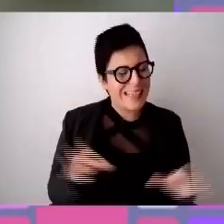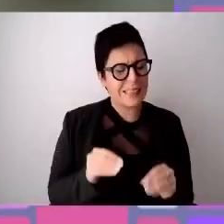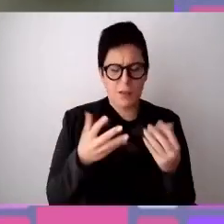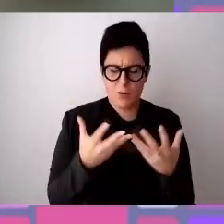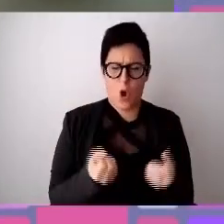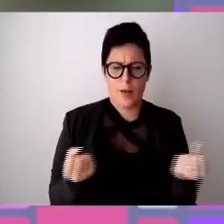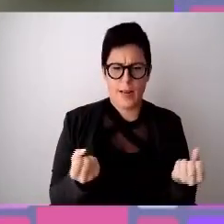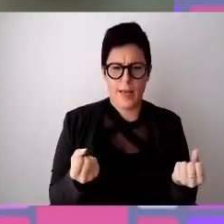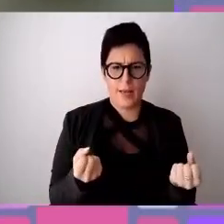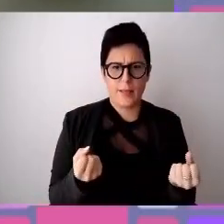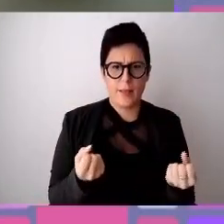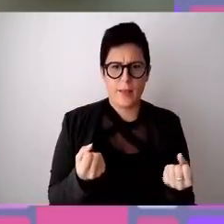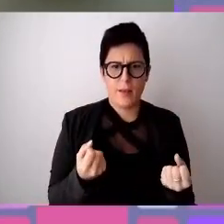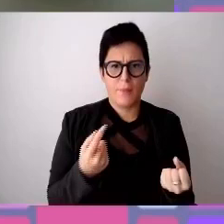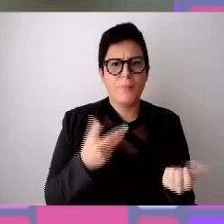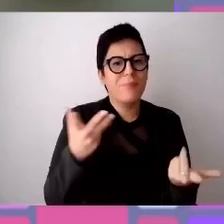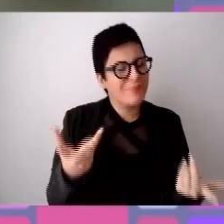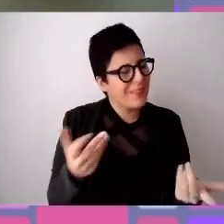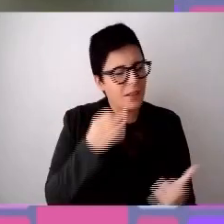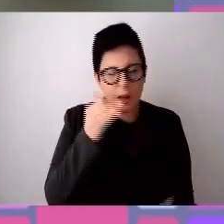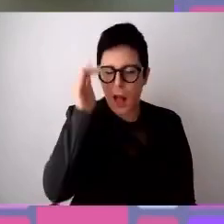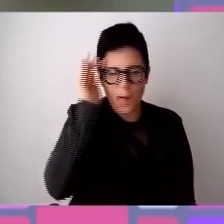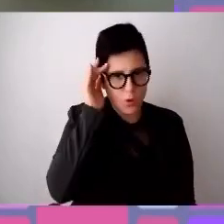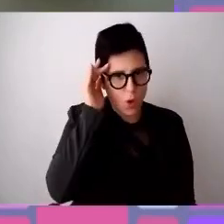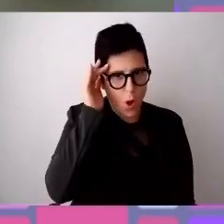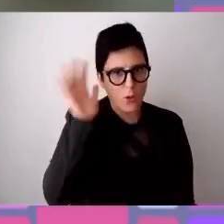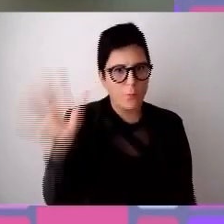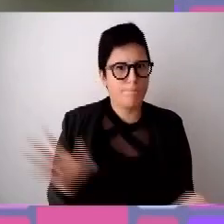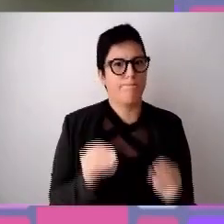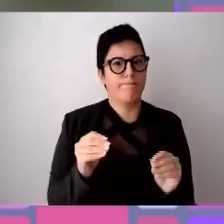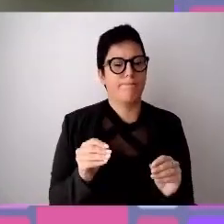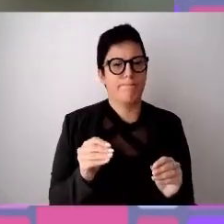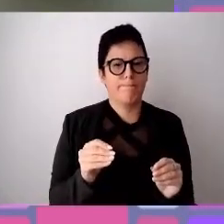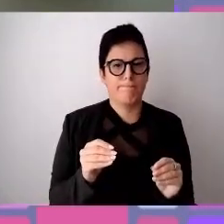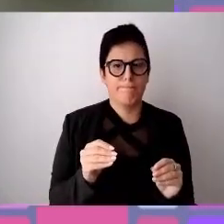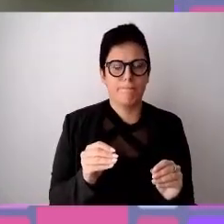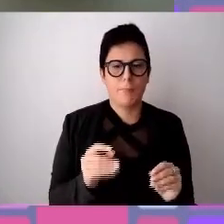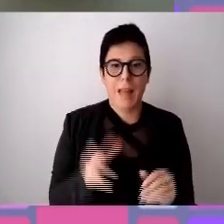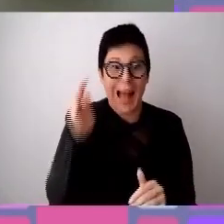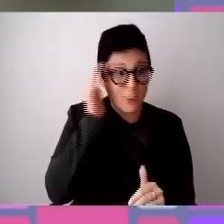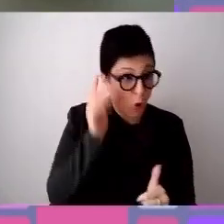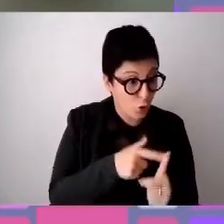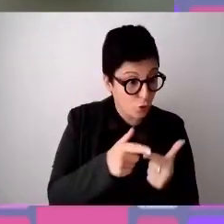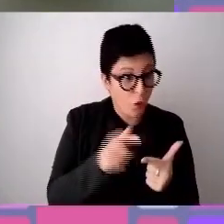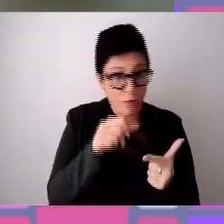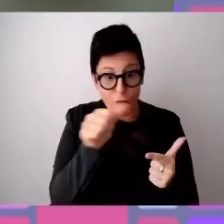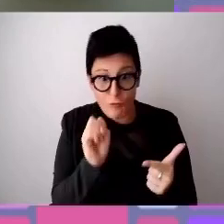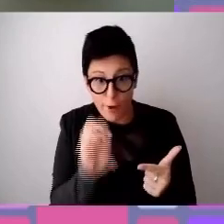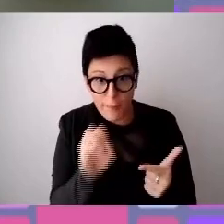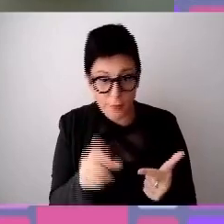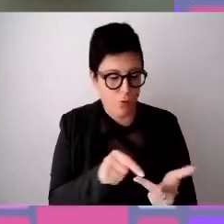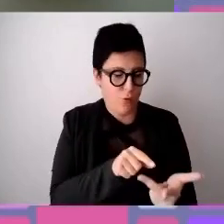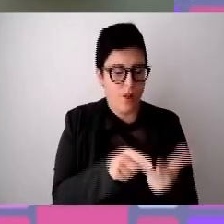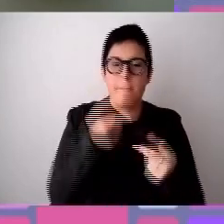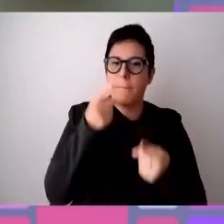inizia, come al solito meglio iniziare dall'ascolto che tirando avanti qualcosa. Ascolto, formazione e politiche. Secondo me queste sono